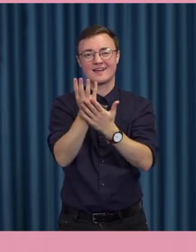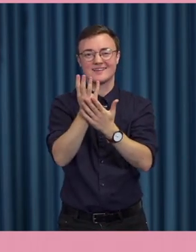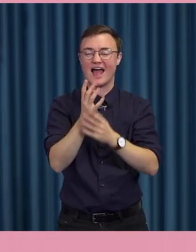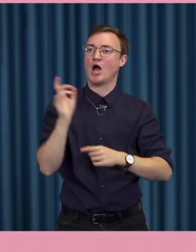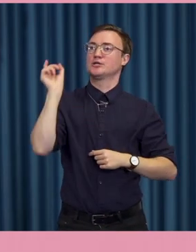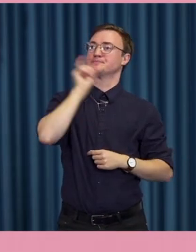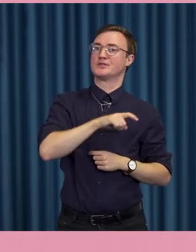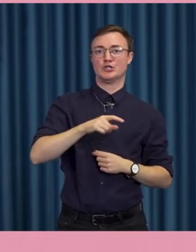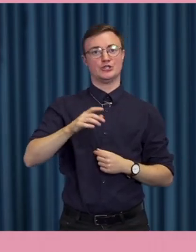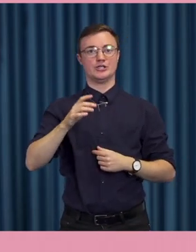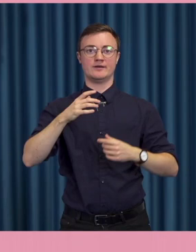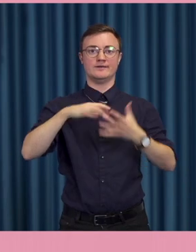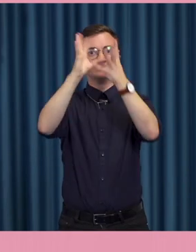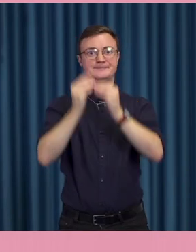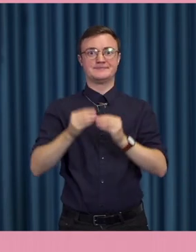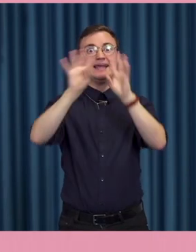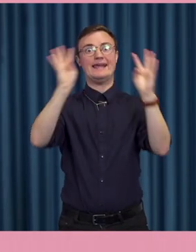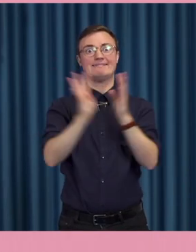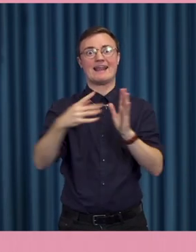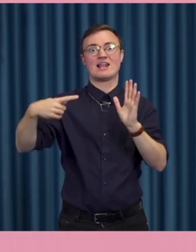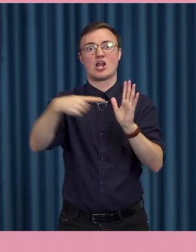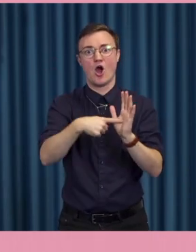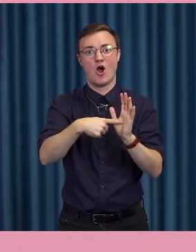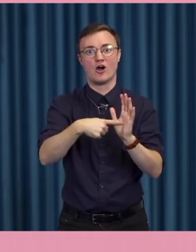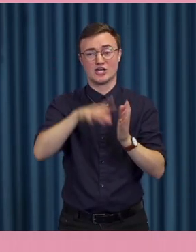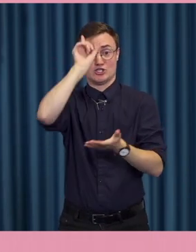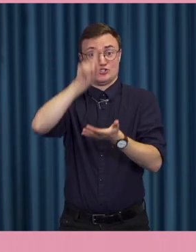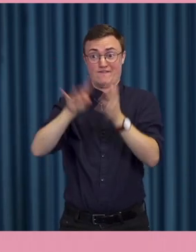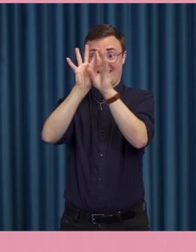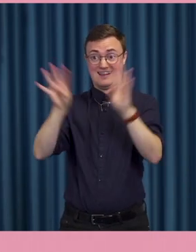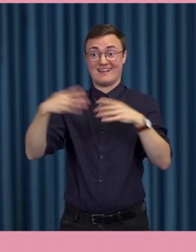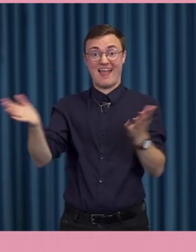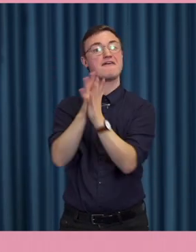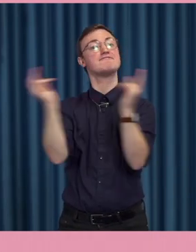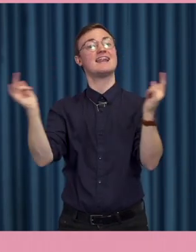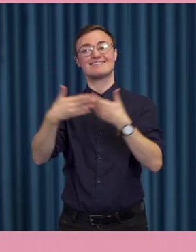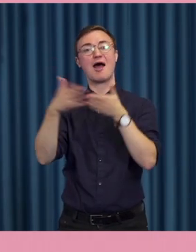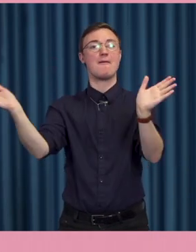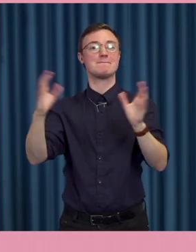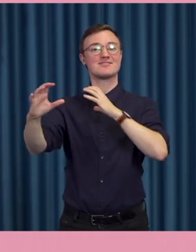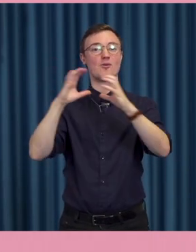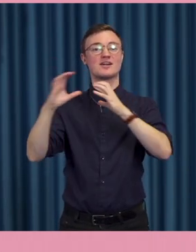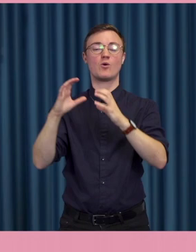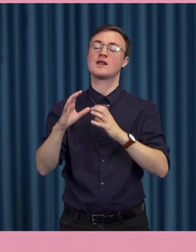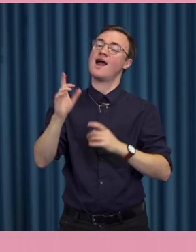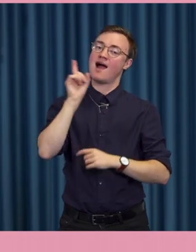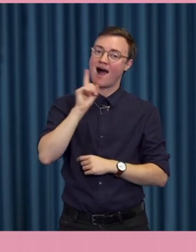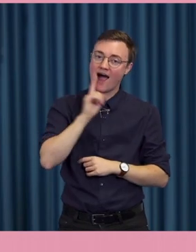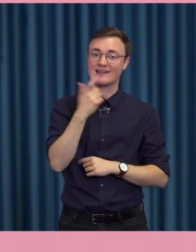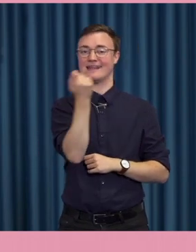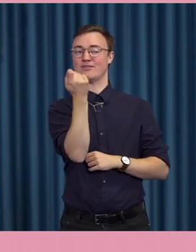internetlag. Hela grejen var ju att kommunikationen på internet ska vara fri och öppen. Sen är det alltid några som utnyttjar det.